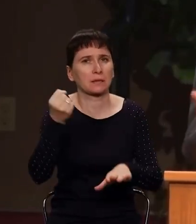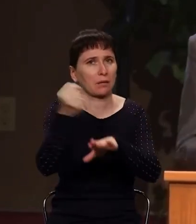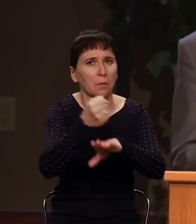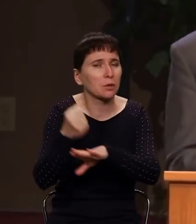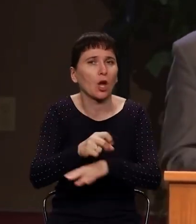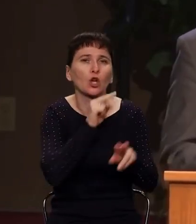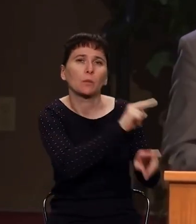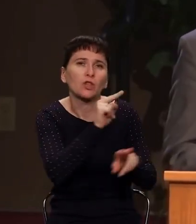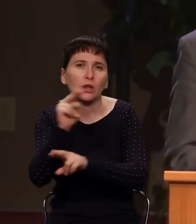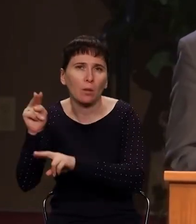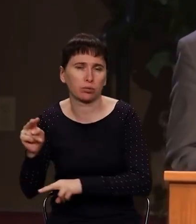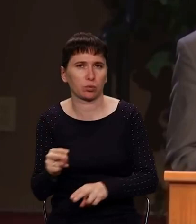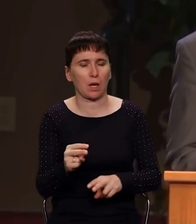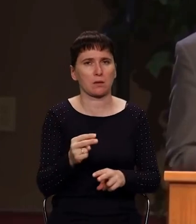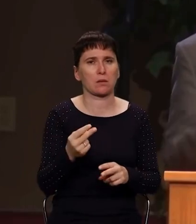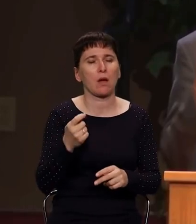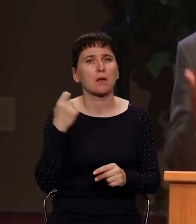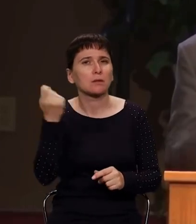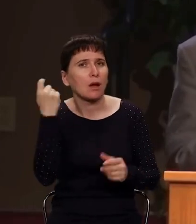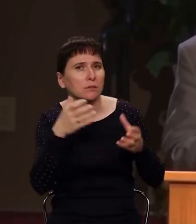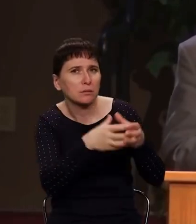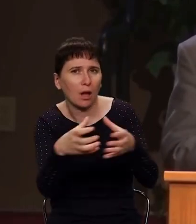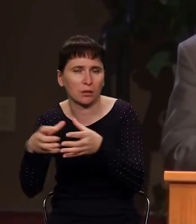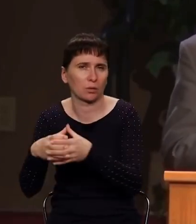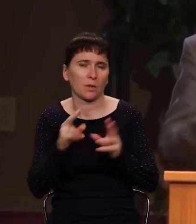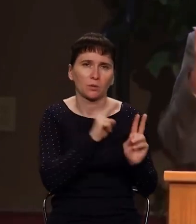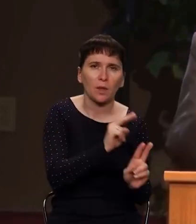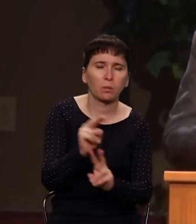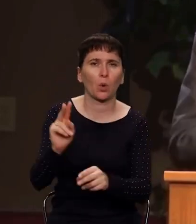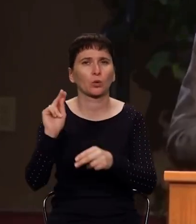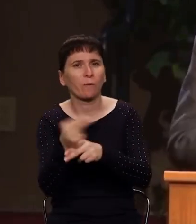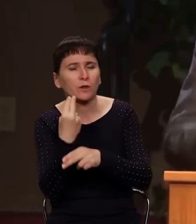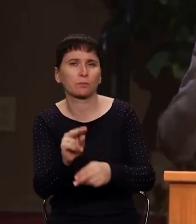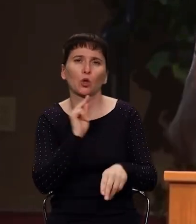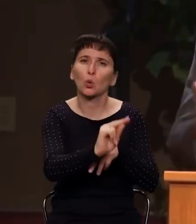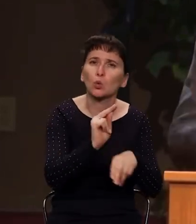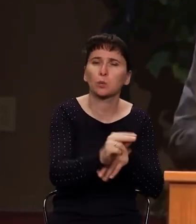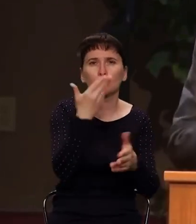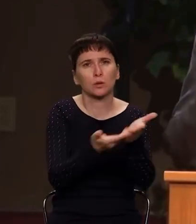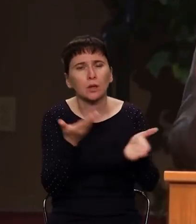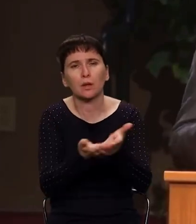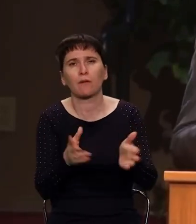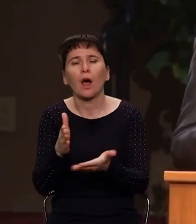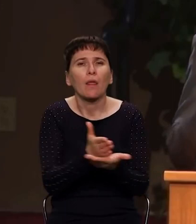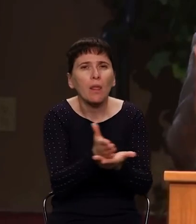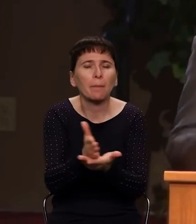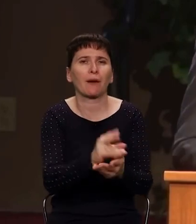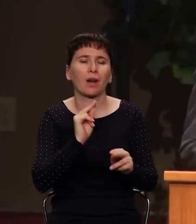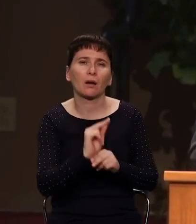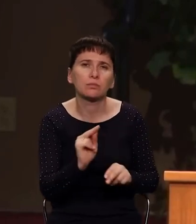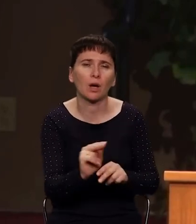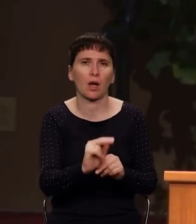чтобы они пасли Божьи стадо. Чтобы они наблюдали, чтобы они воспитывали, чтобы они направляли, помогали,